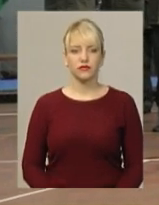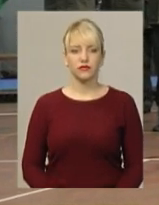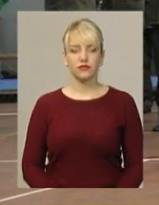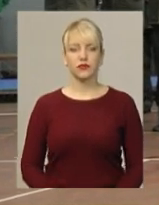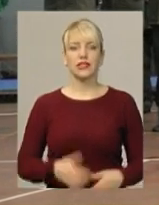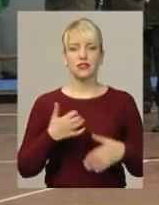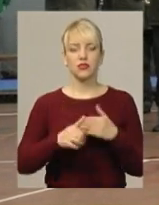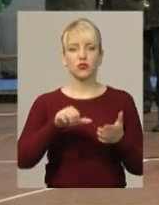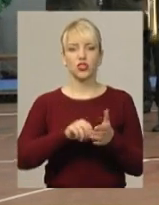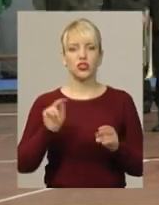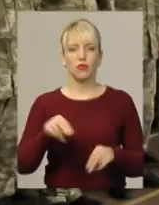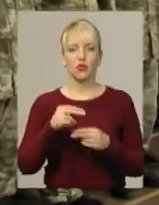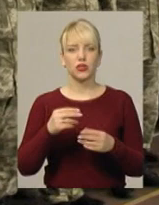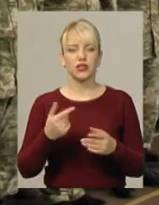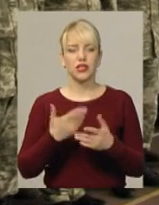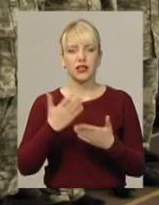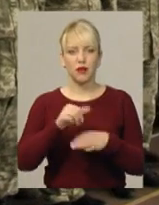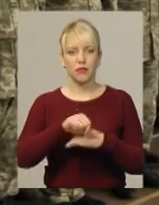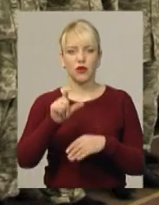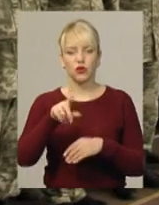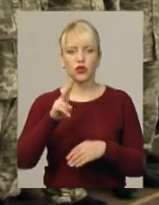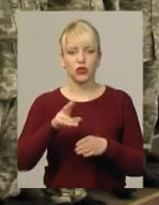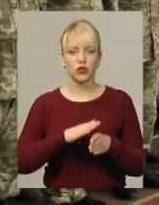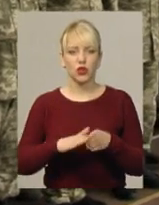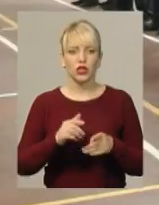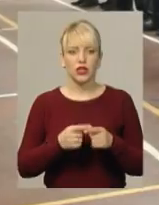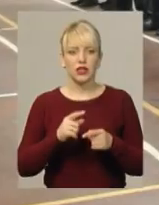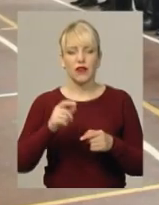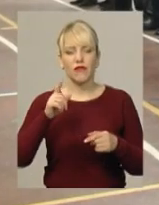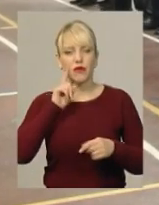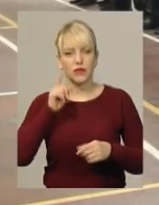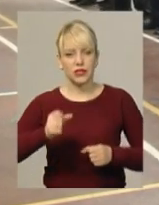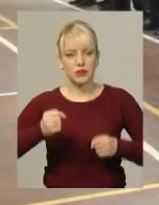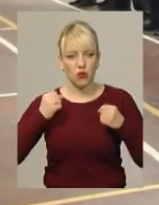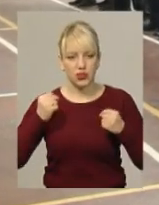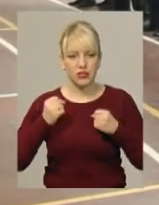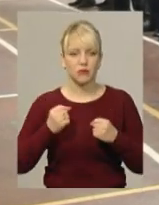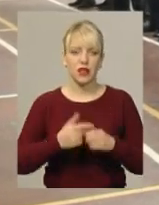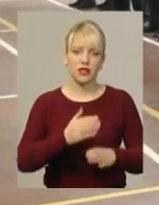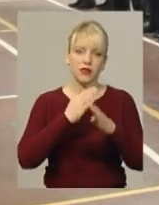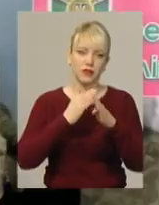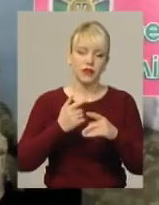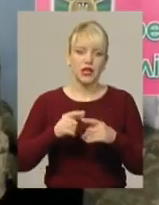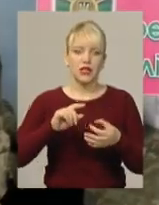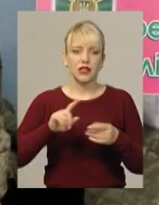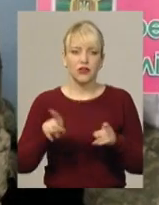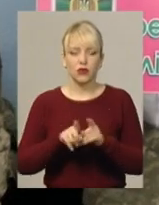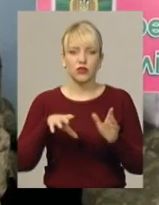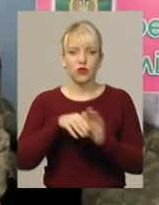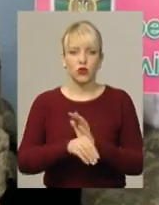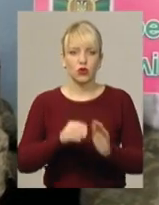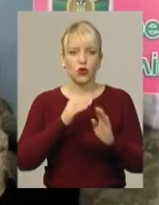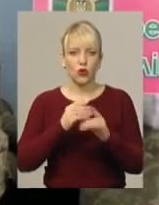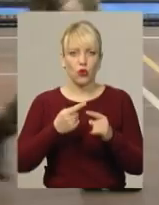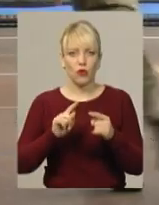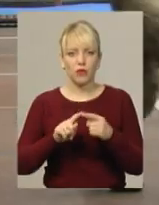Серед учасників чемпіонату є прикордонники, які досягли рівня професійних спортсменів із рукопашного бою та універсального, достав до якого також ходить рукопаш.